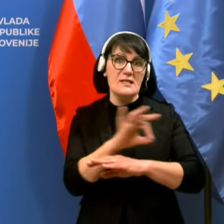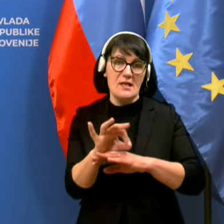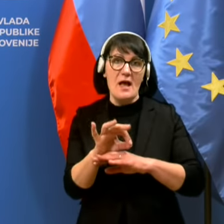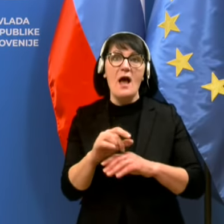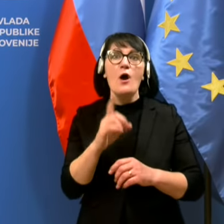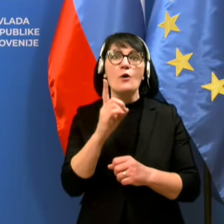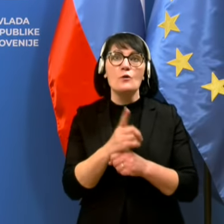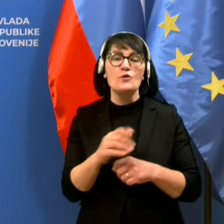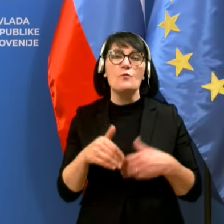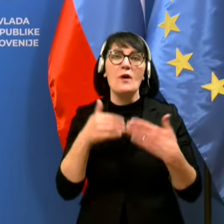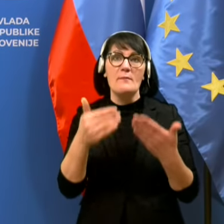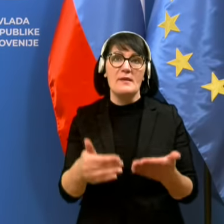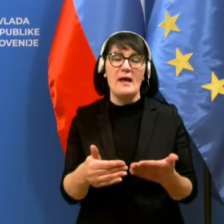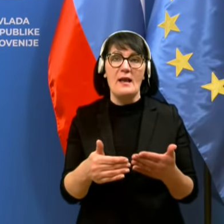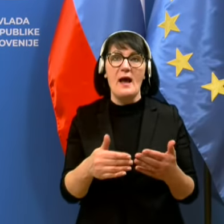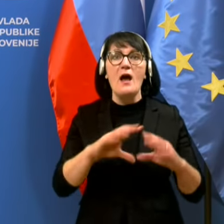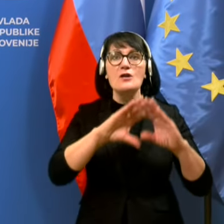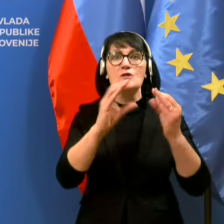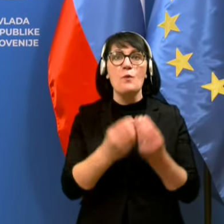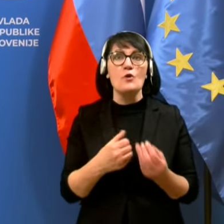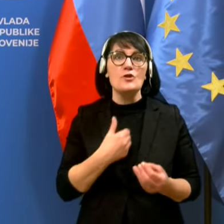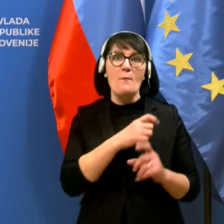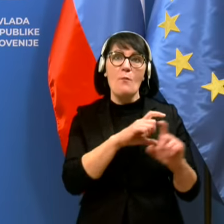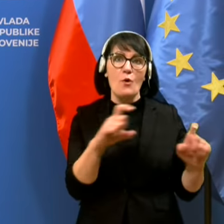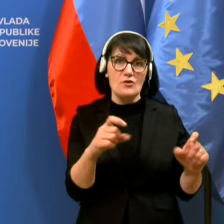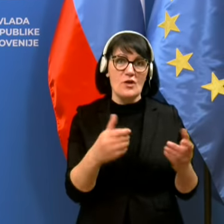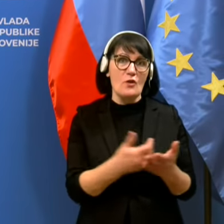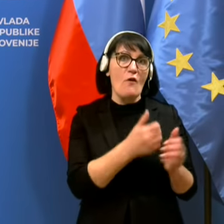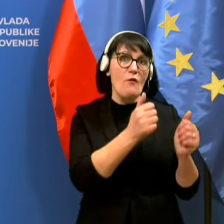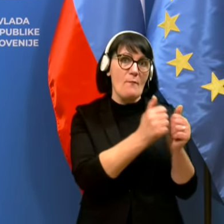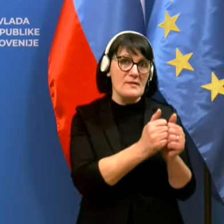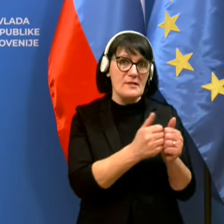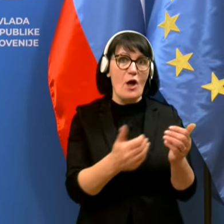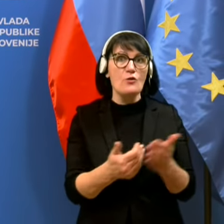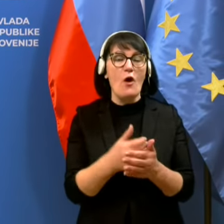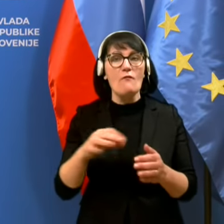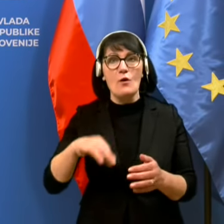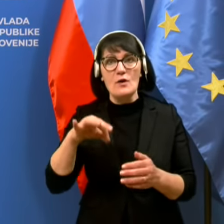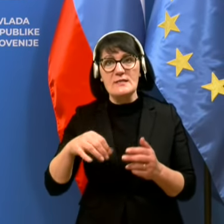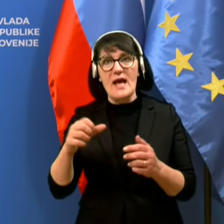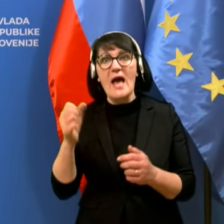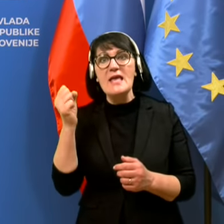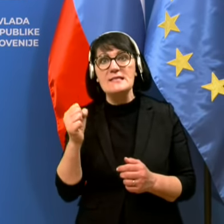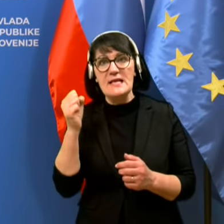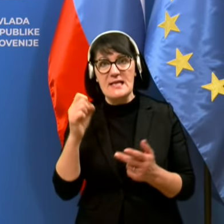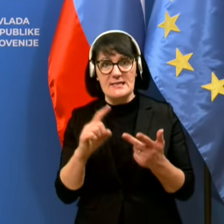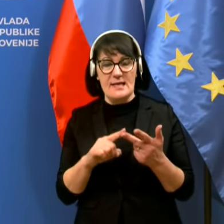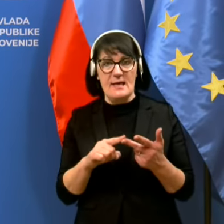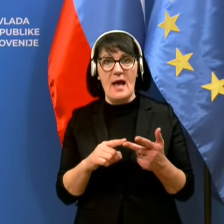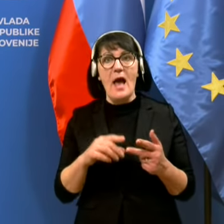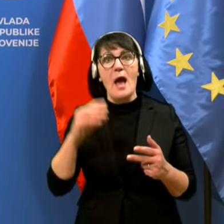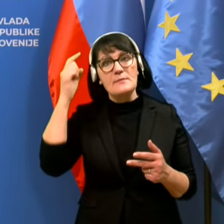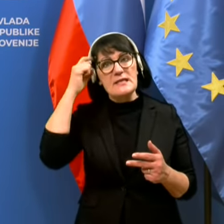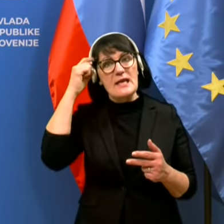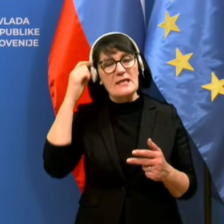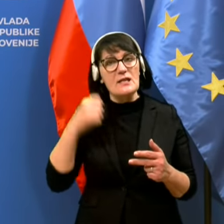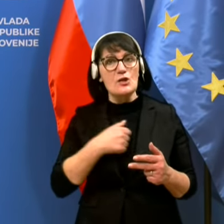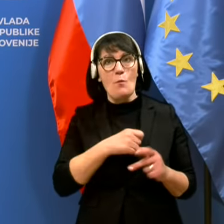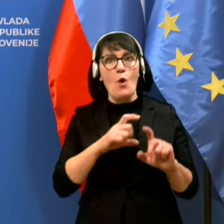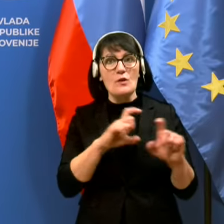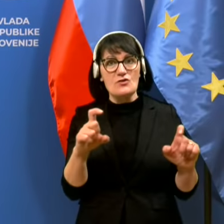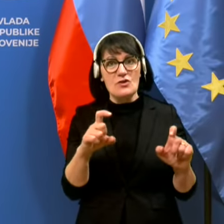naslednjim zavezancem. Splošne bolnišnice Novo mesto, Nova Gorica in Jesenice, psihiatrični